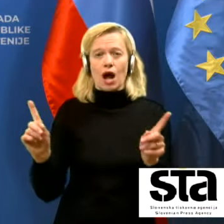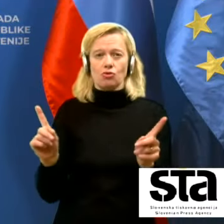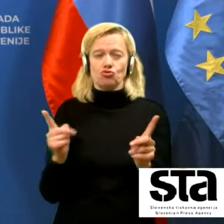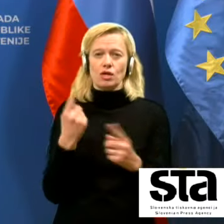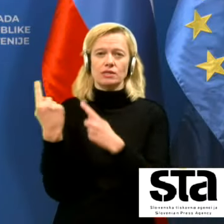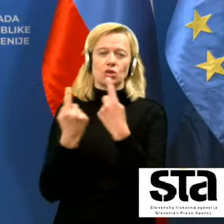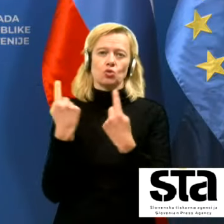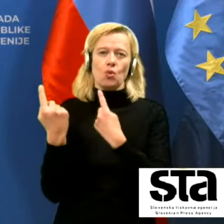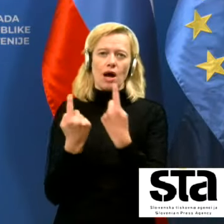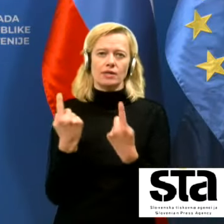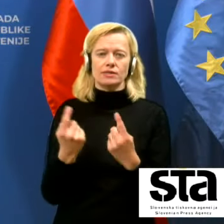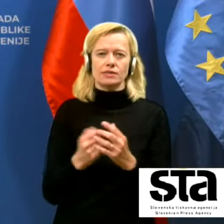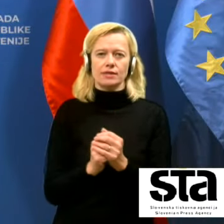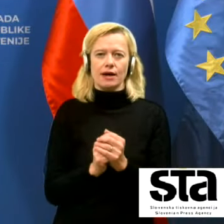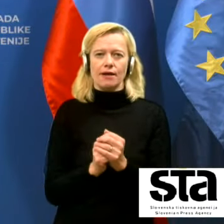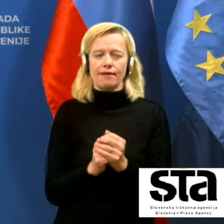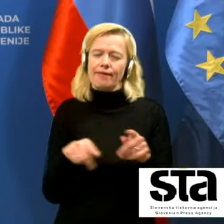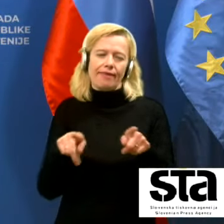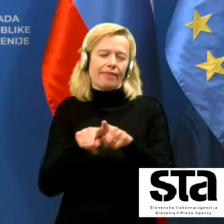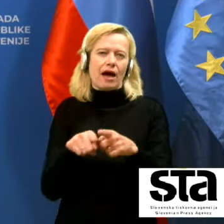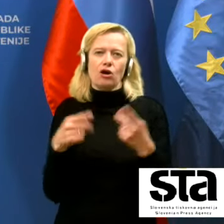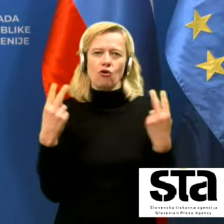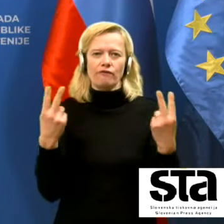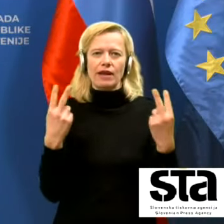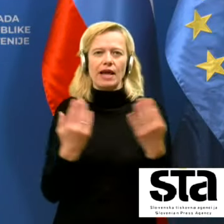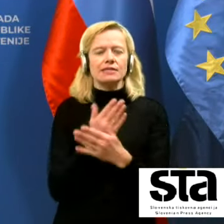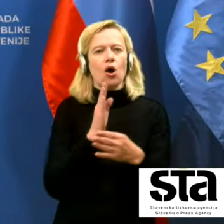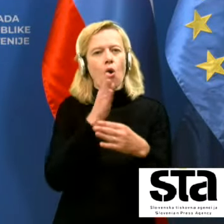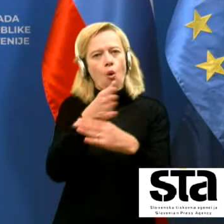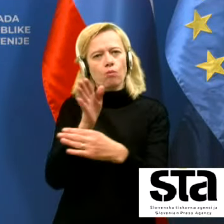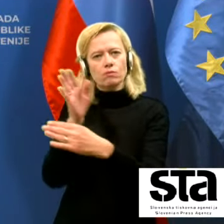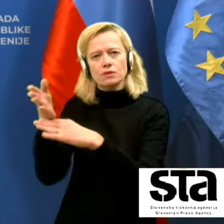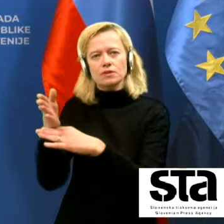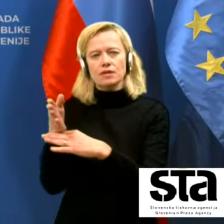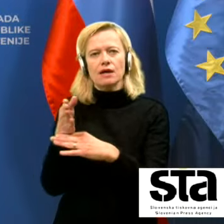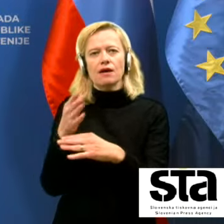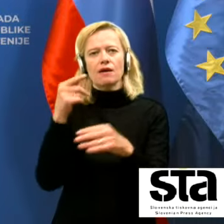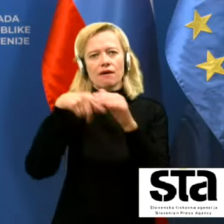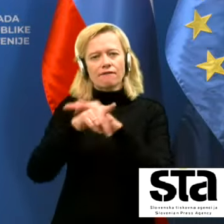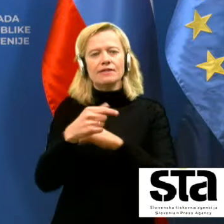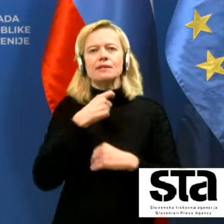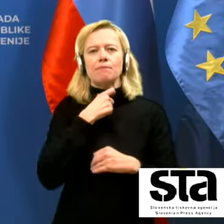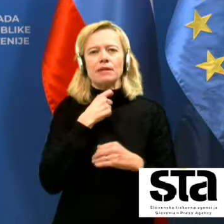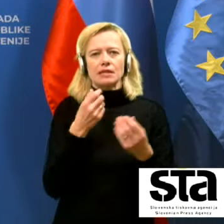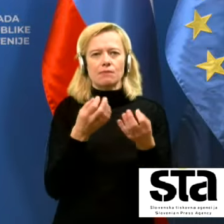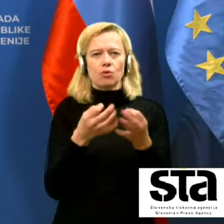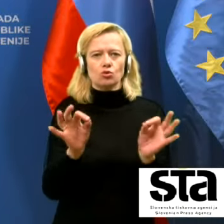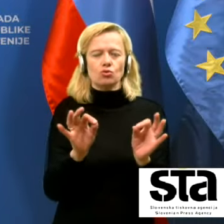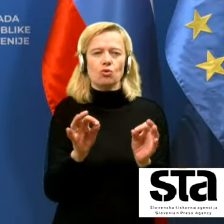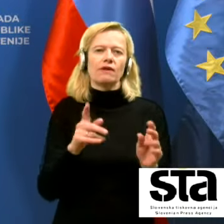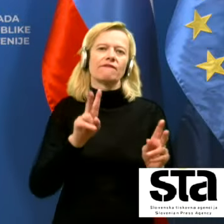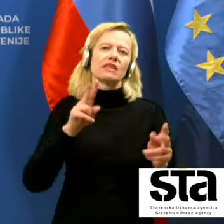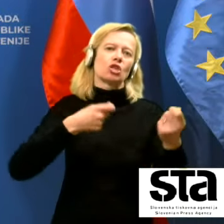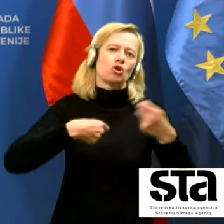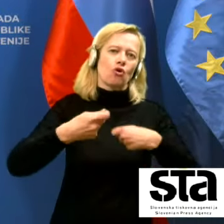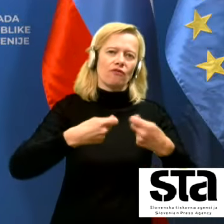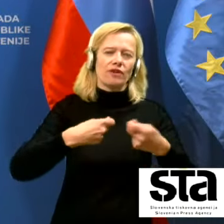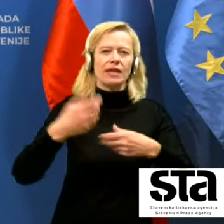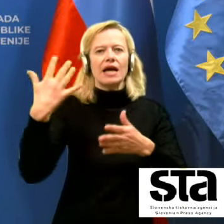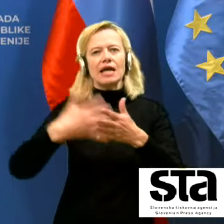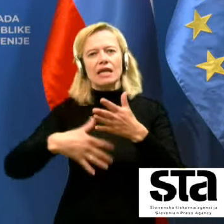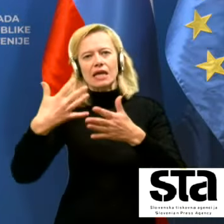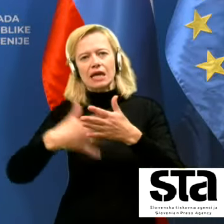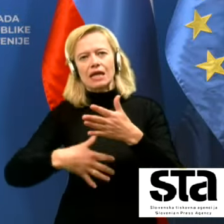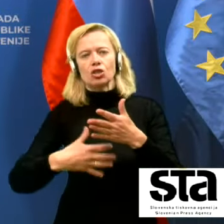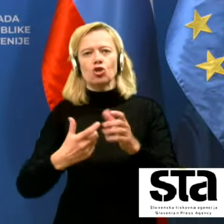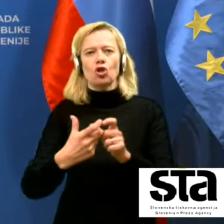in sveda enako velja za obiske vseh zaprtih prostorov, pa ne bo to trgovina, ne bo to kino dvorana,